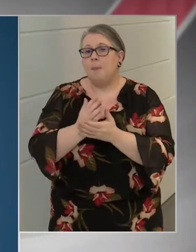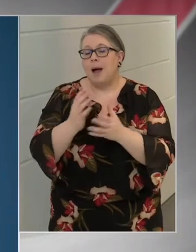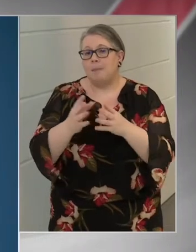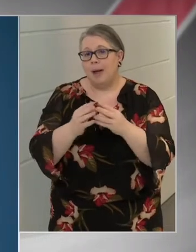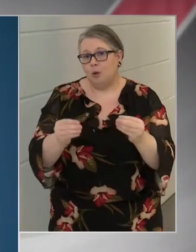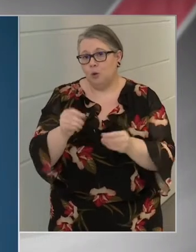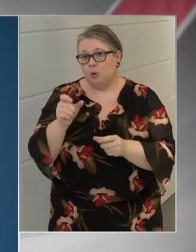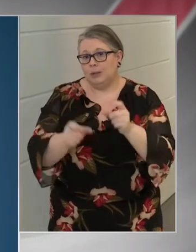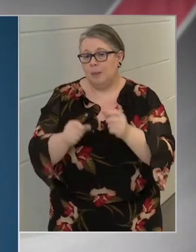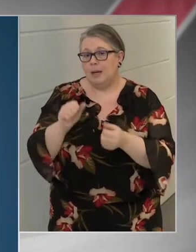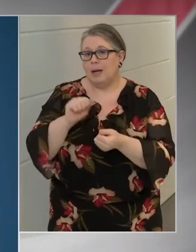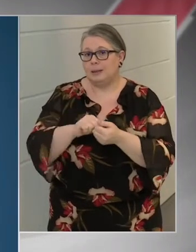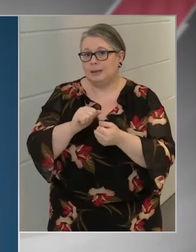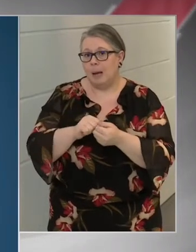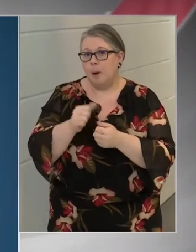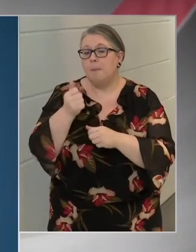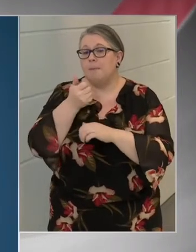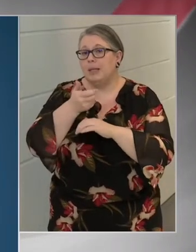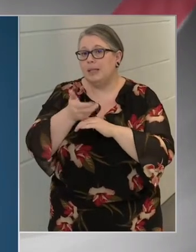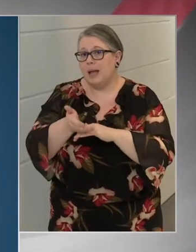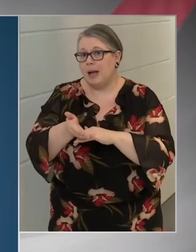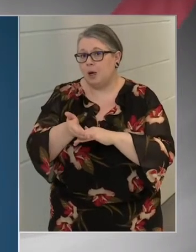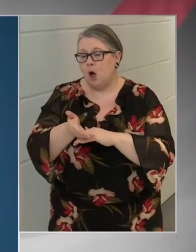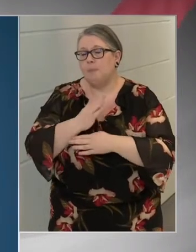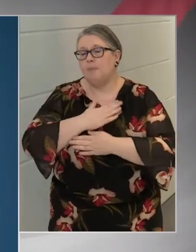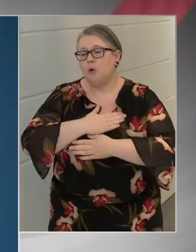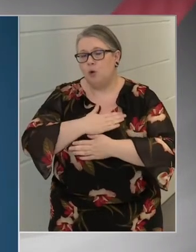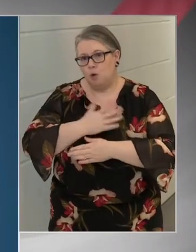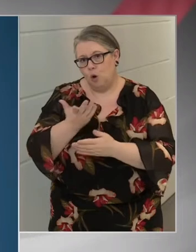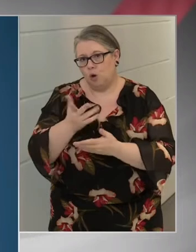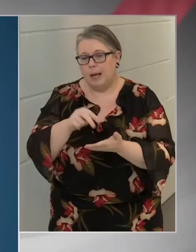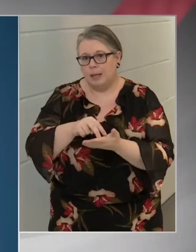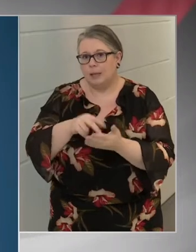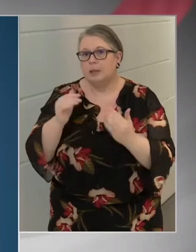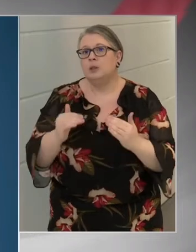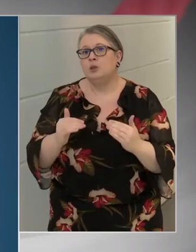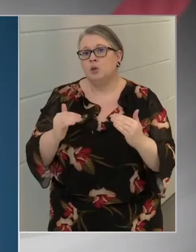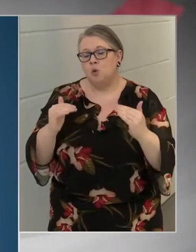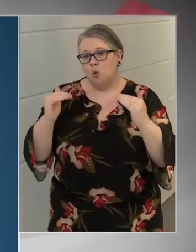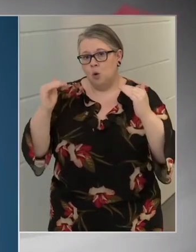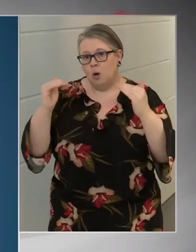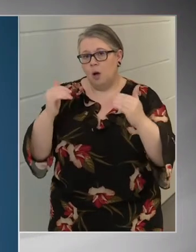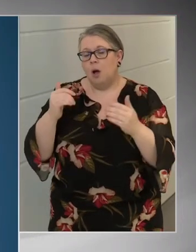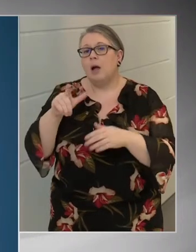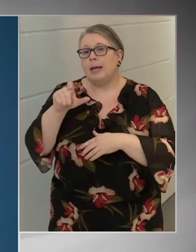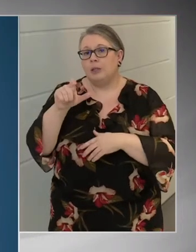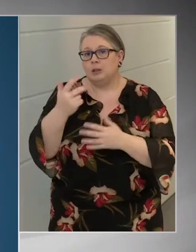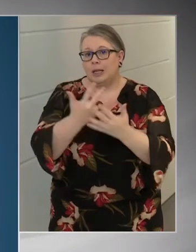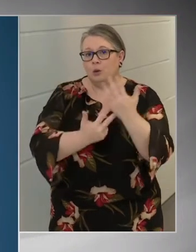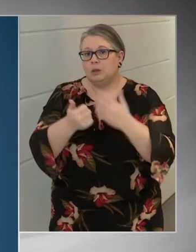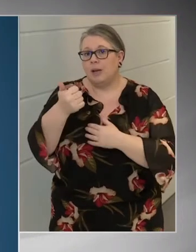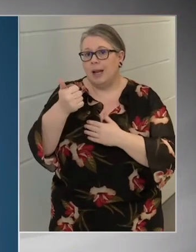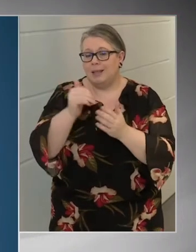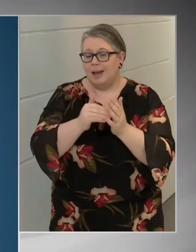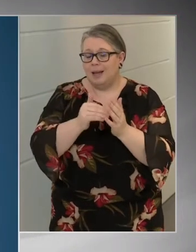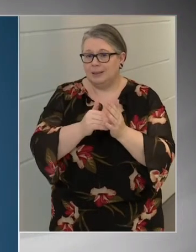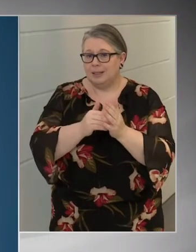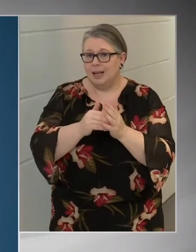száma napról napra örvendetesen növekszik. A mai napon 281